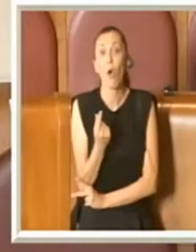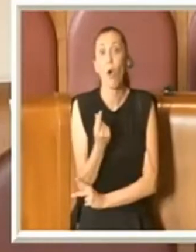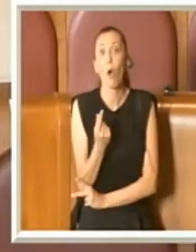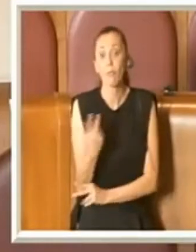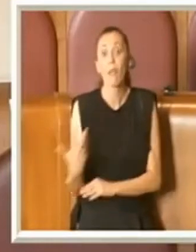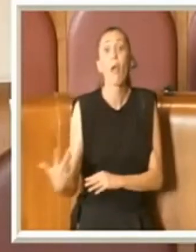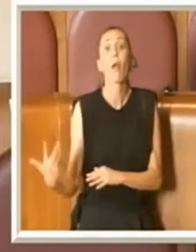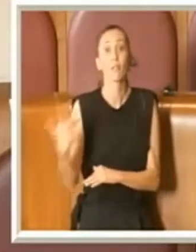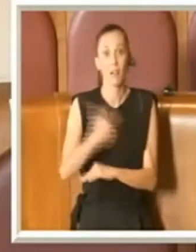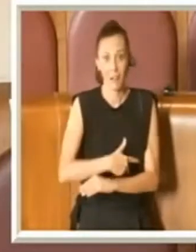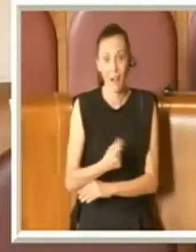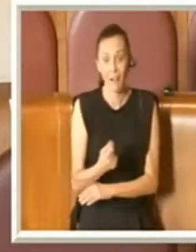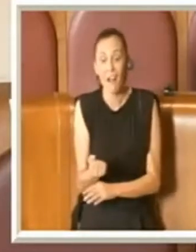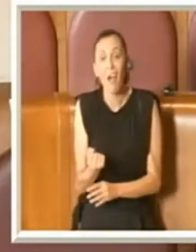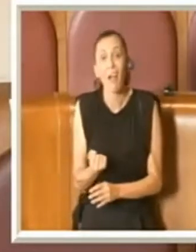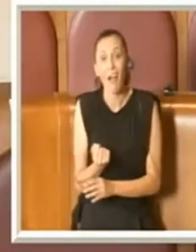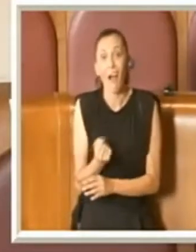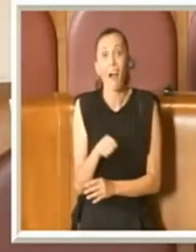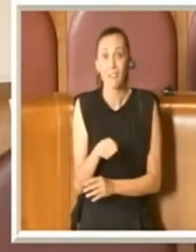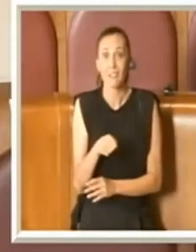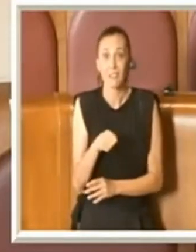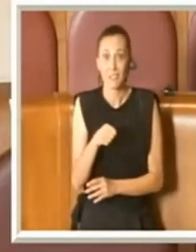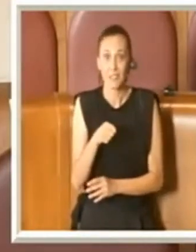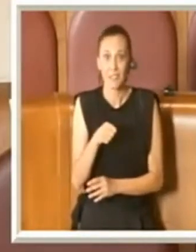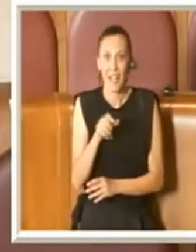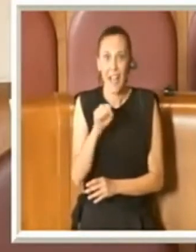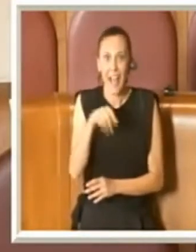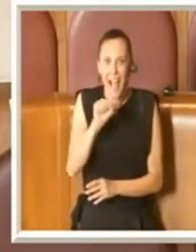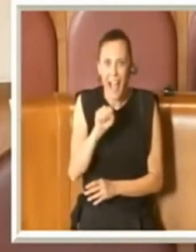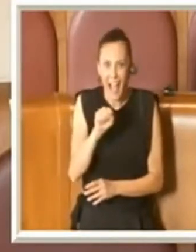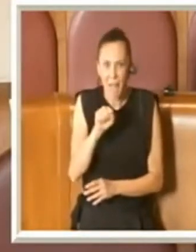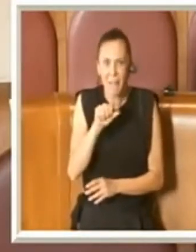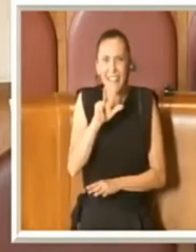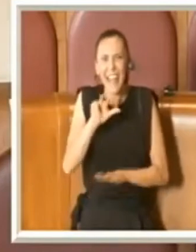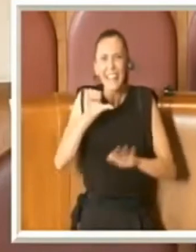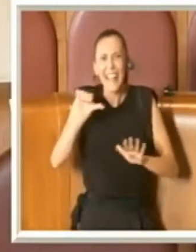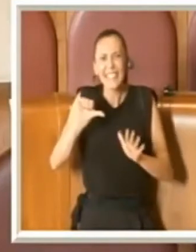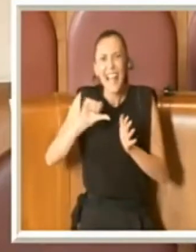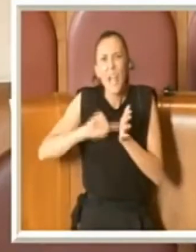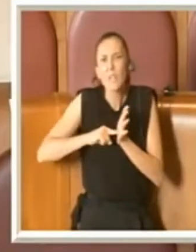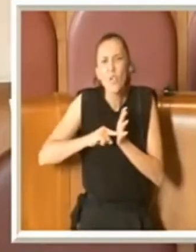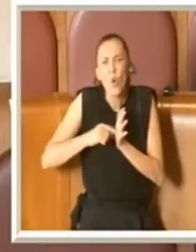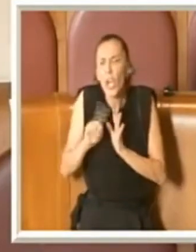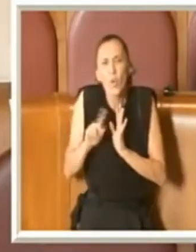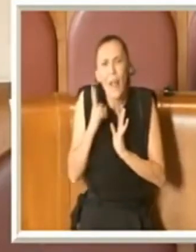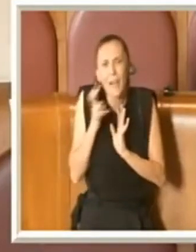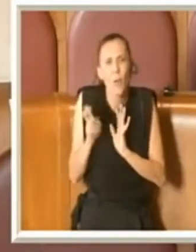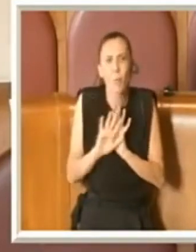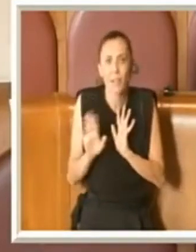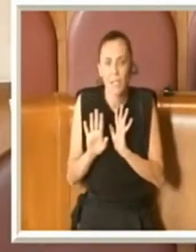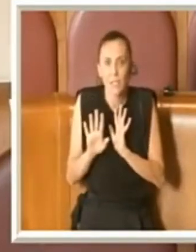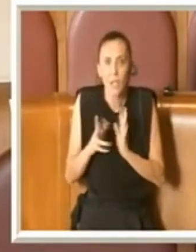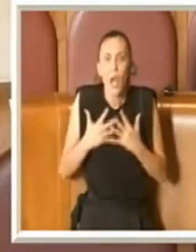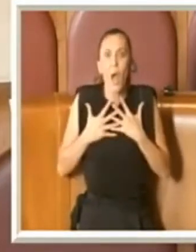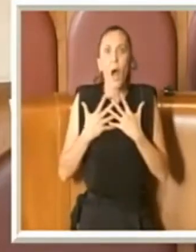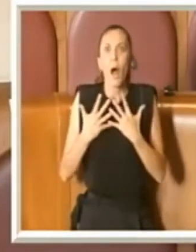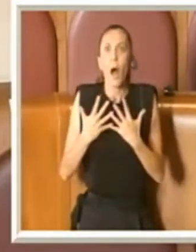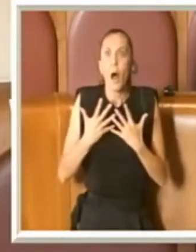entreranno nella casse di Ama quest'anno ben 36 milioni che non erano previsti, che è ossigeno,